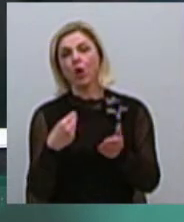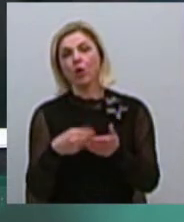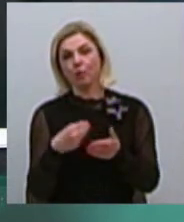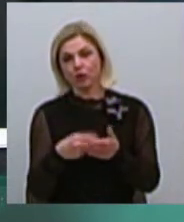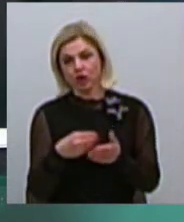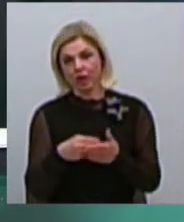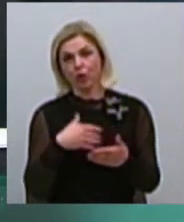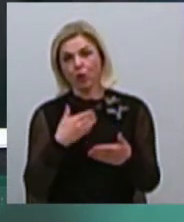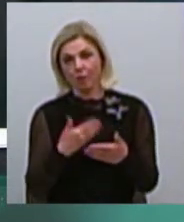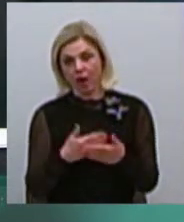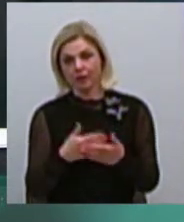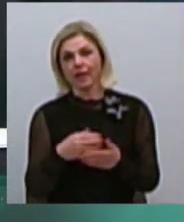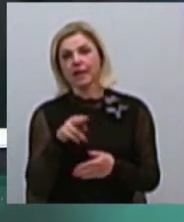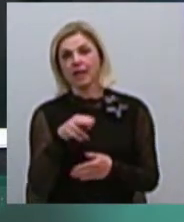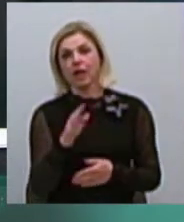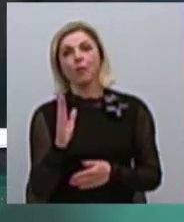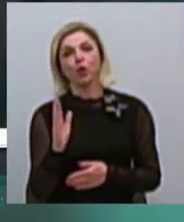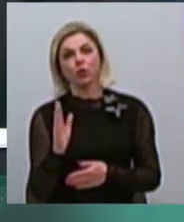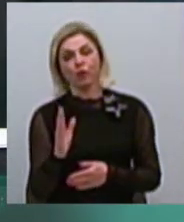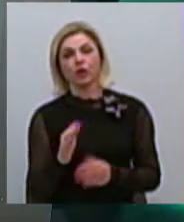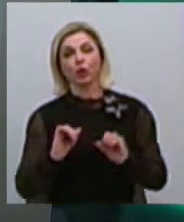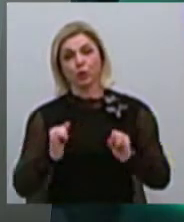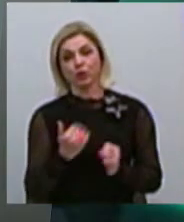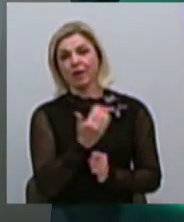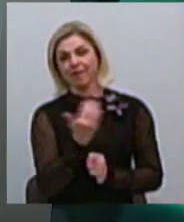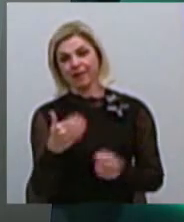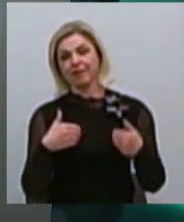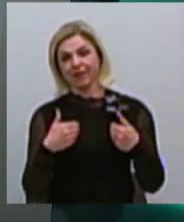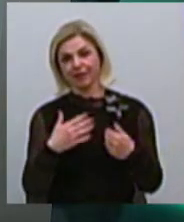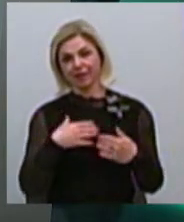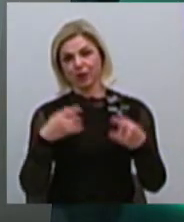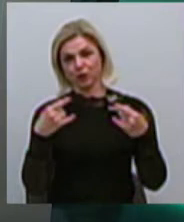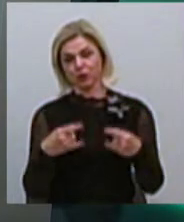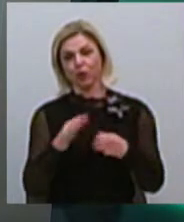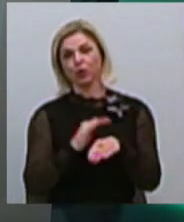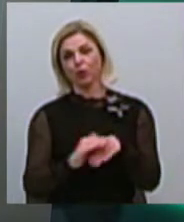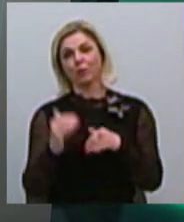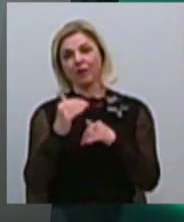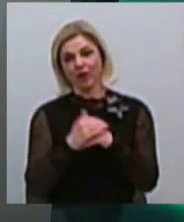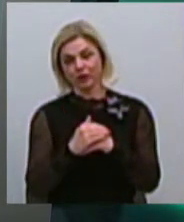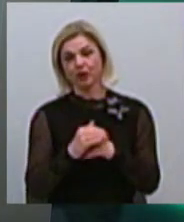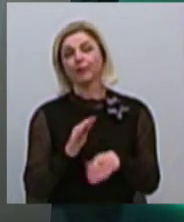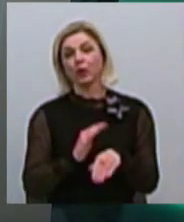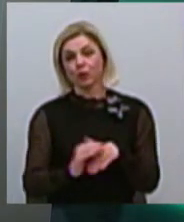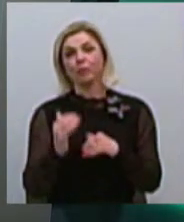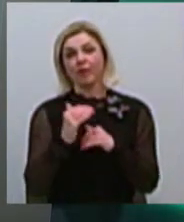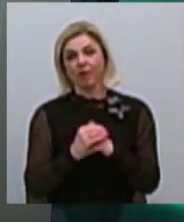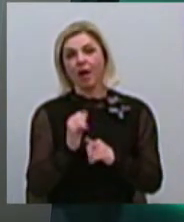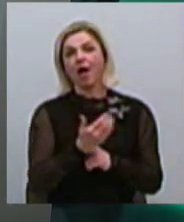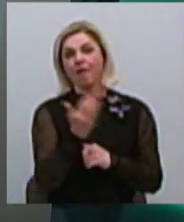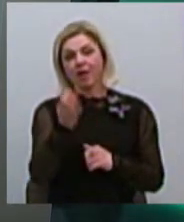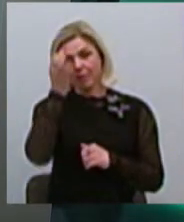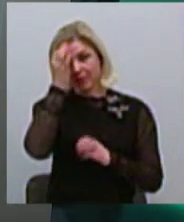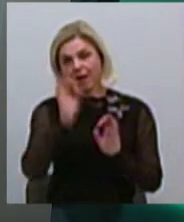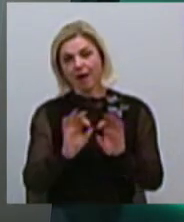Миколаєва Денис Барашковський. Друзі, я вас вітаю в нашій студії. Добрий вечір. Добрий вечір. А глядачам я нагадую, що ми працюємо в прямому